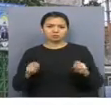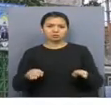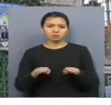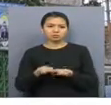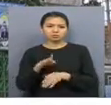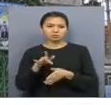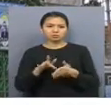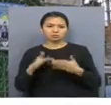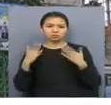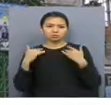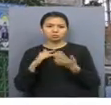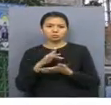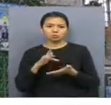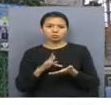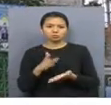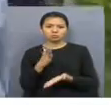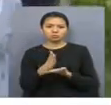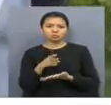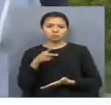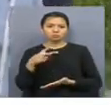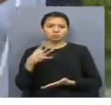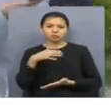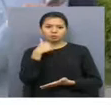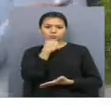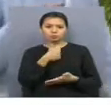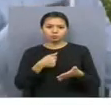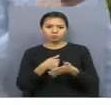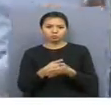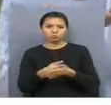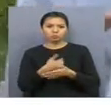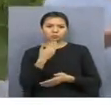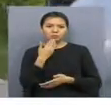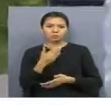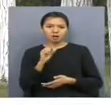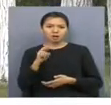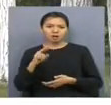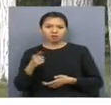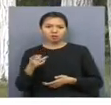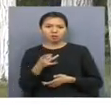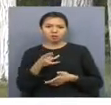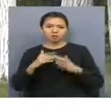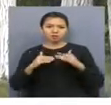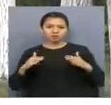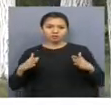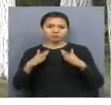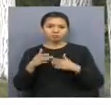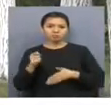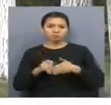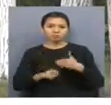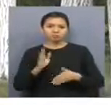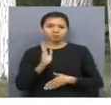орталық Шученс қаласында жұмыс істейді. 2025 жылға дейін аймақтағы соңға құл ауданын дұрналасқан балалар үйі жабылады.